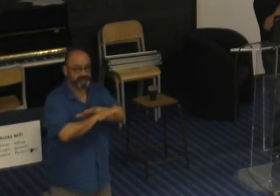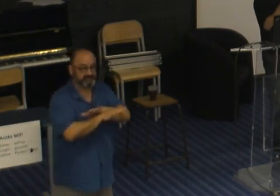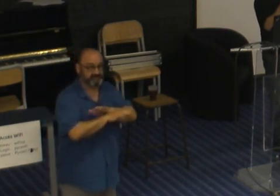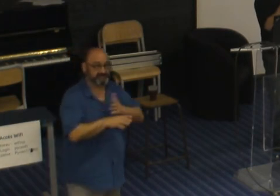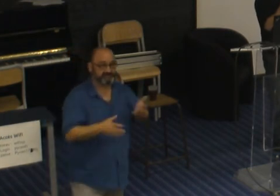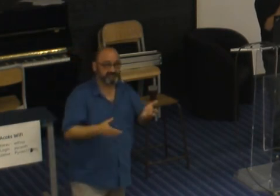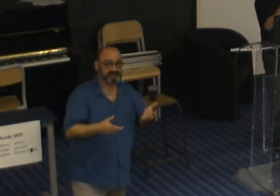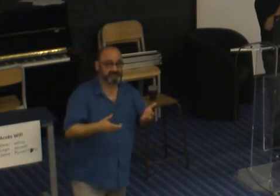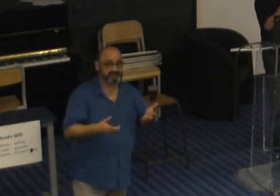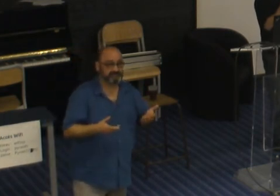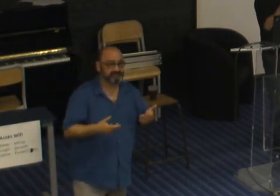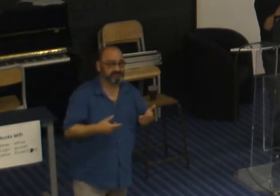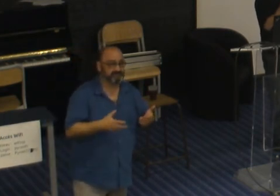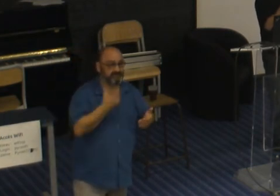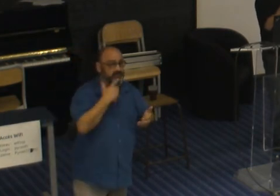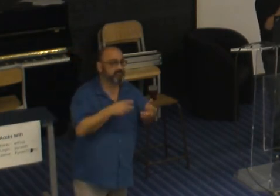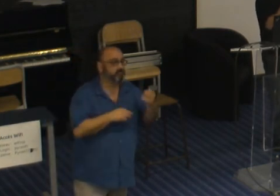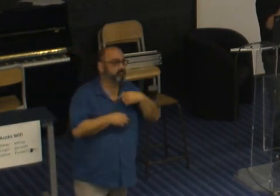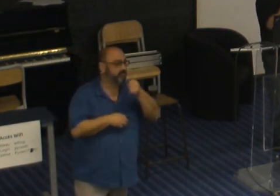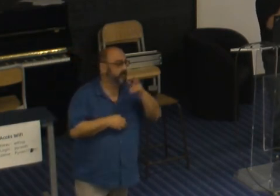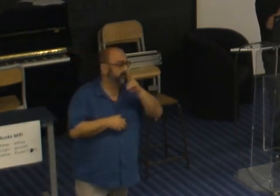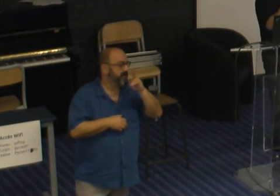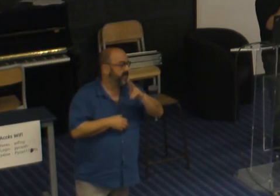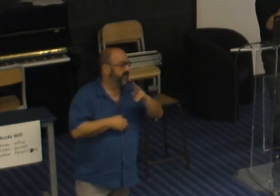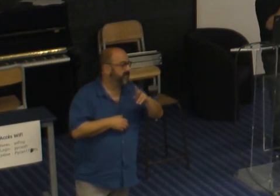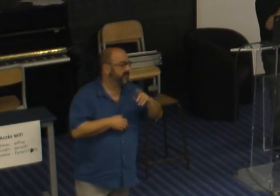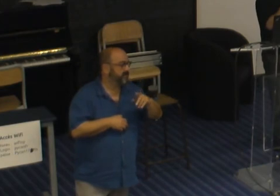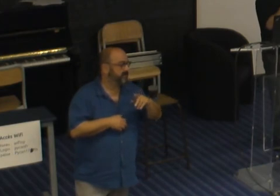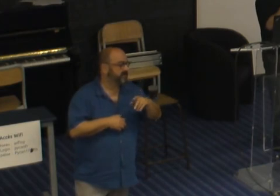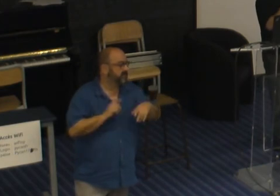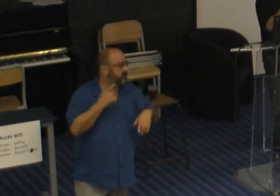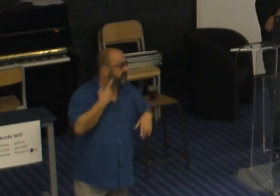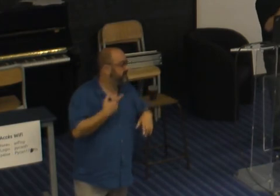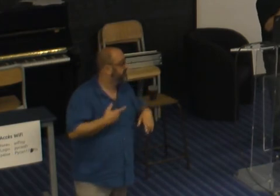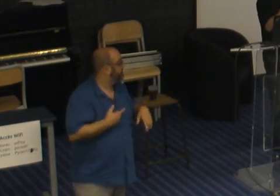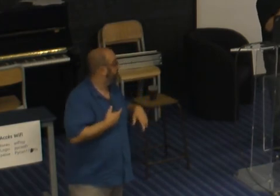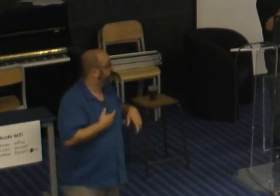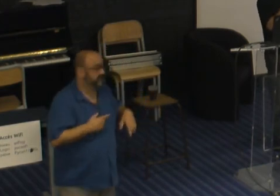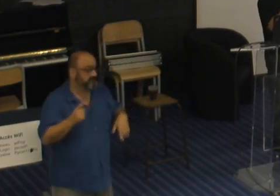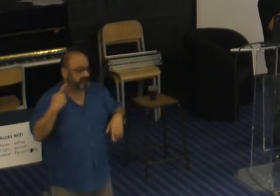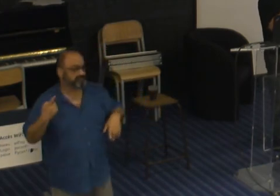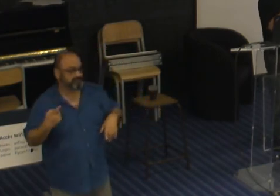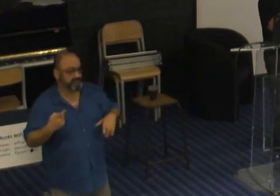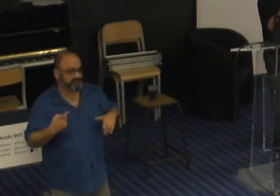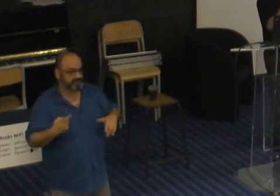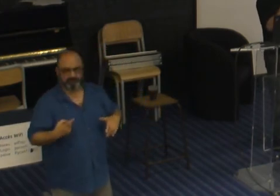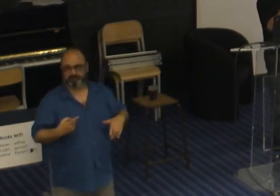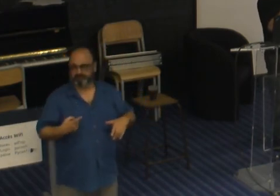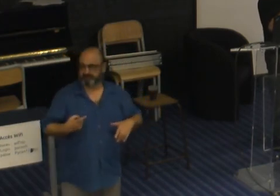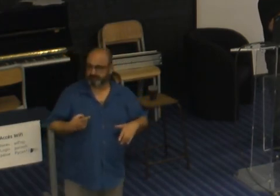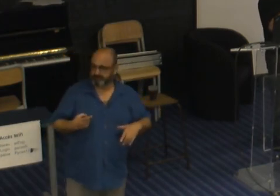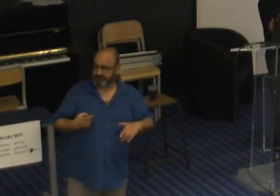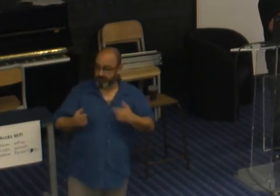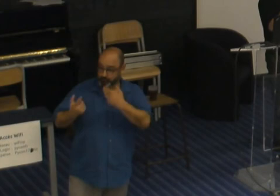par exemple le coup de la blague que j'entends en passant dans un coin enfin voilà j'ai pas forcément le contexte elle m pas forcément